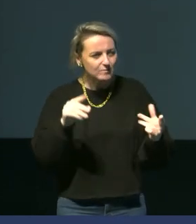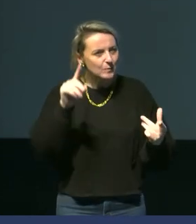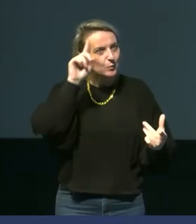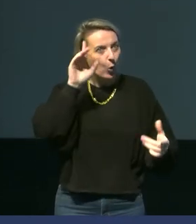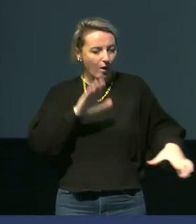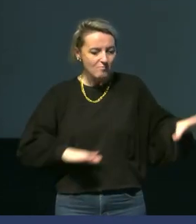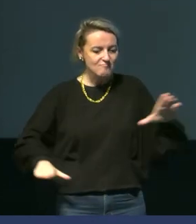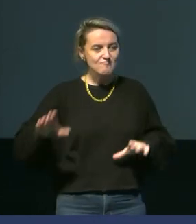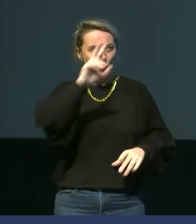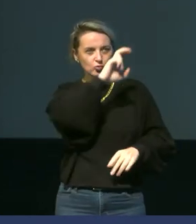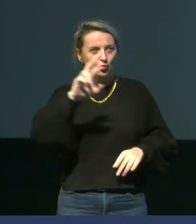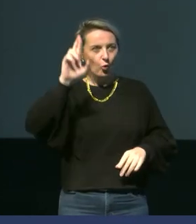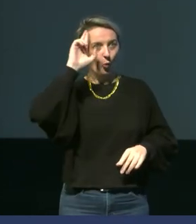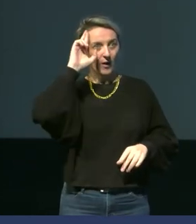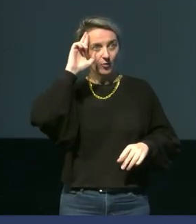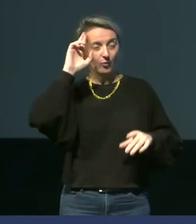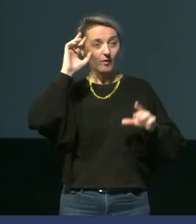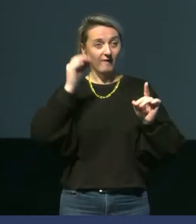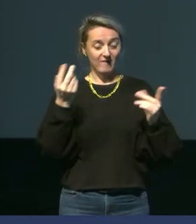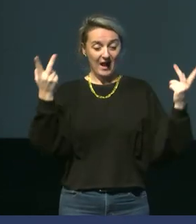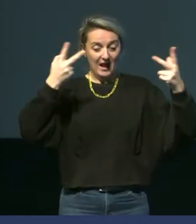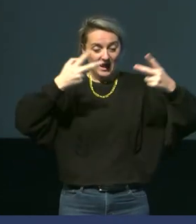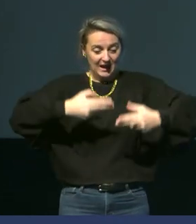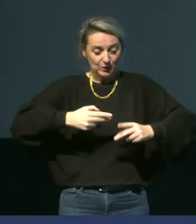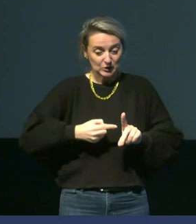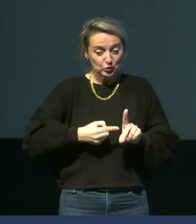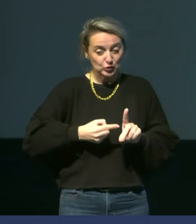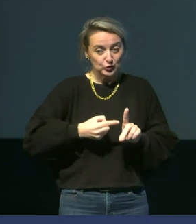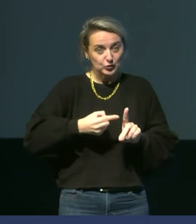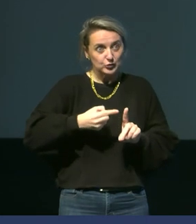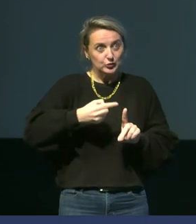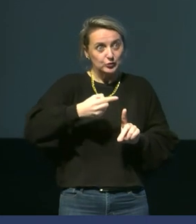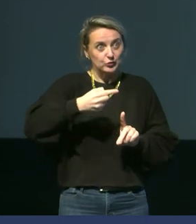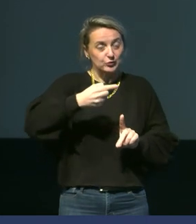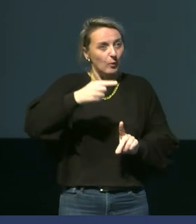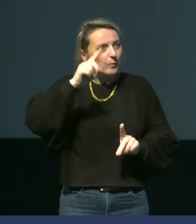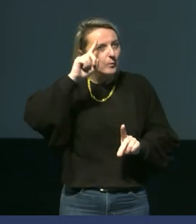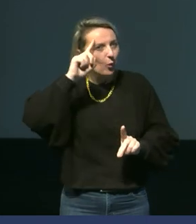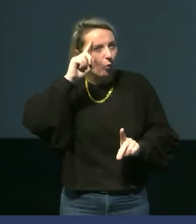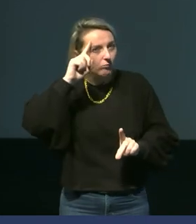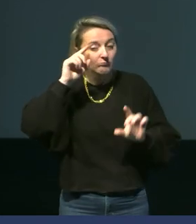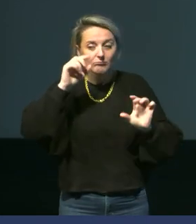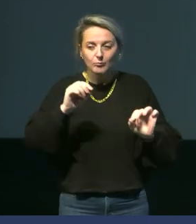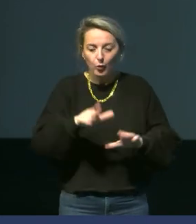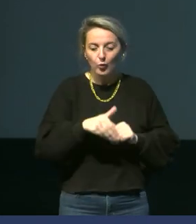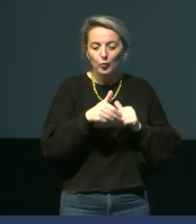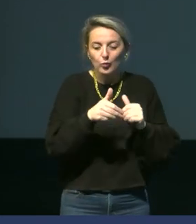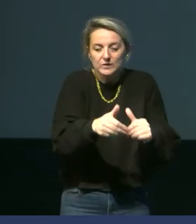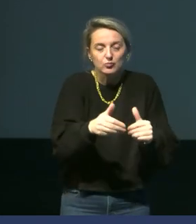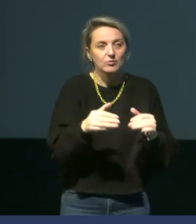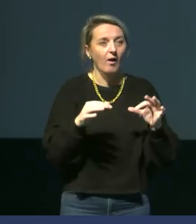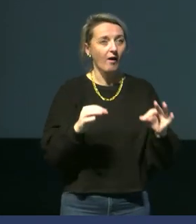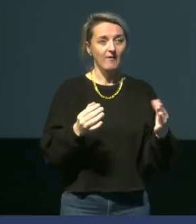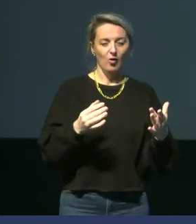royaux réaugmentent leur température durant la nuit et pourquoi est-ce qu ne restent pas tout simplement en économie d'énergie, en vasoconstriction.